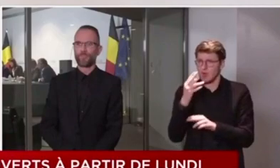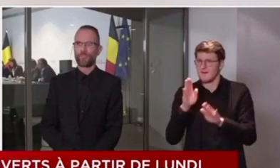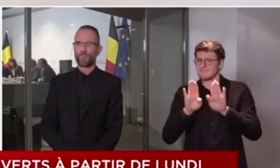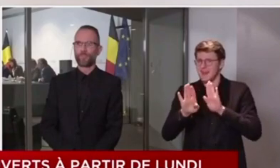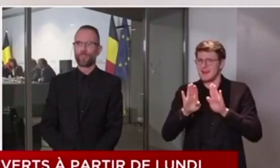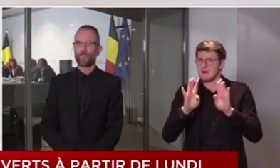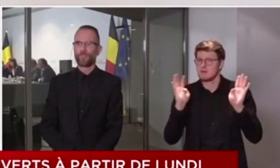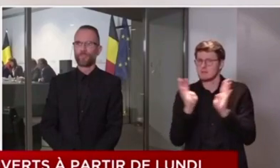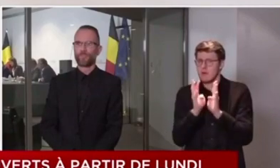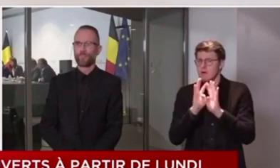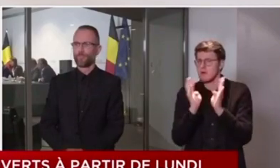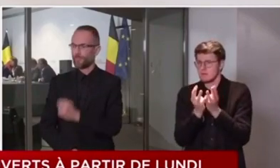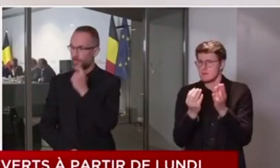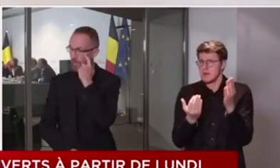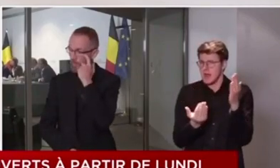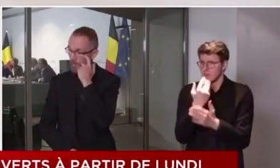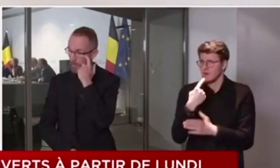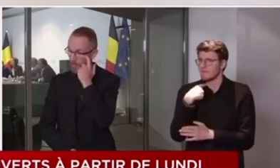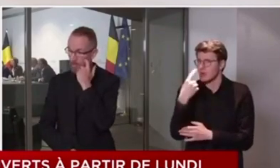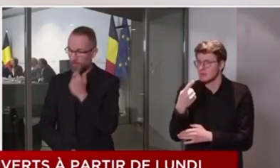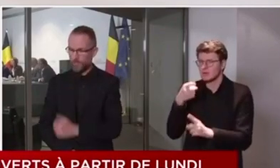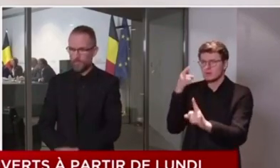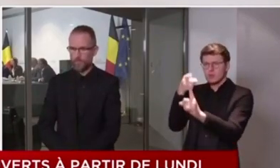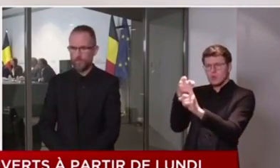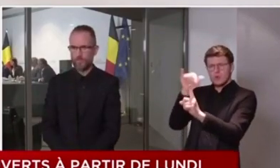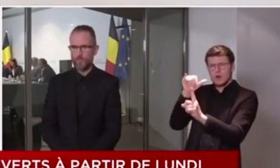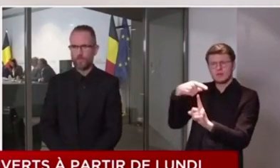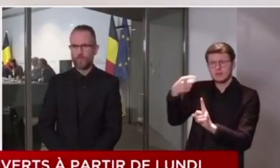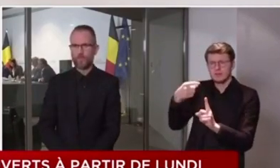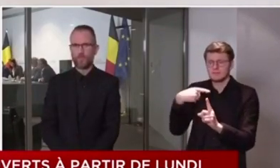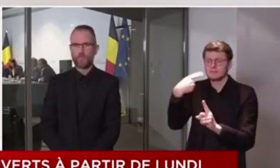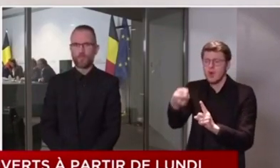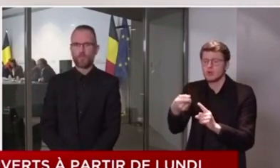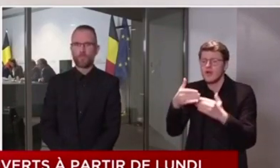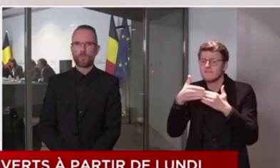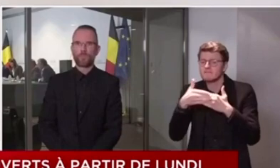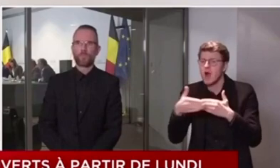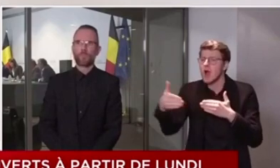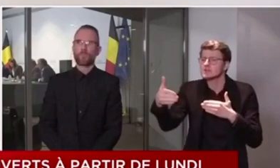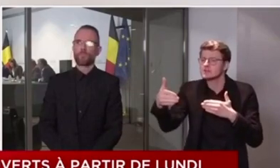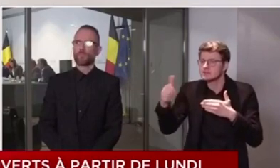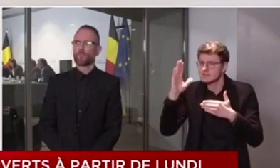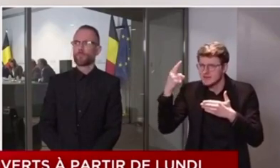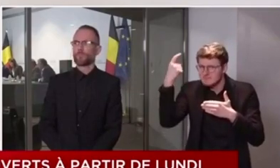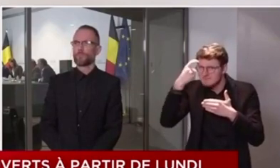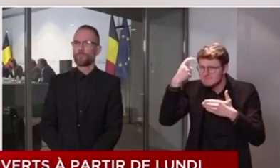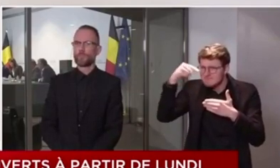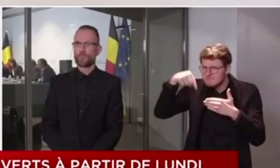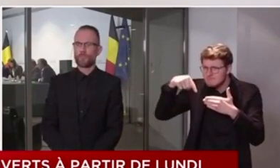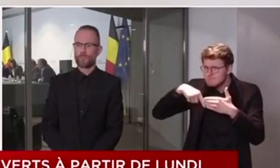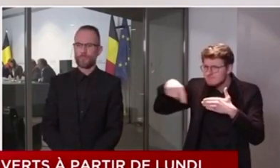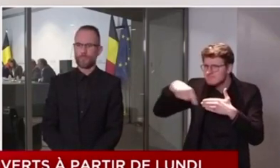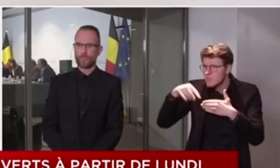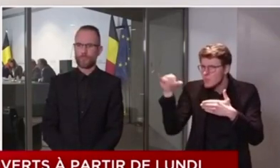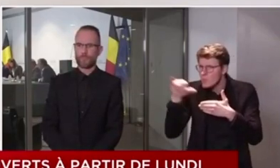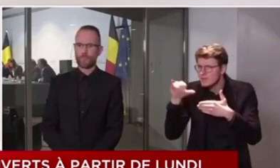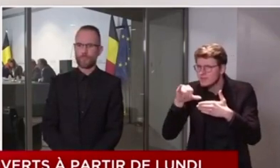pour but de se pencher sur la phase suivante, à savoir la phase de l'assouplissement des mesures.